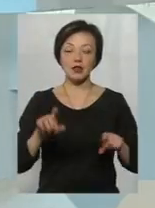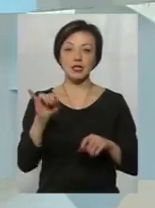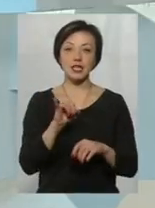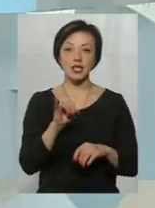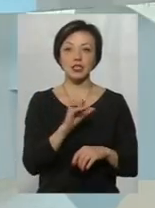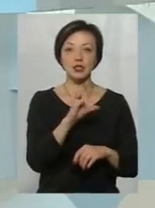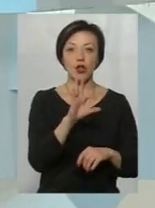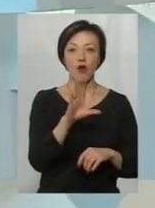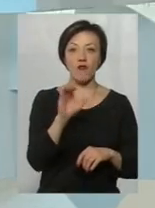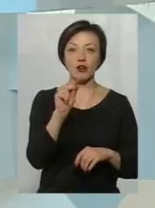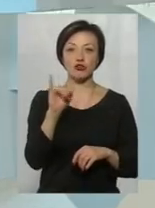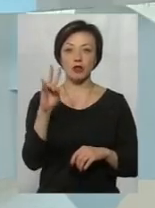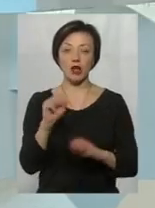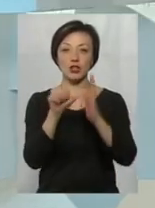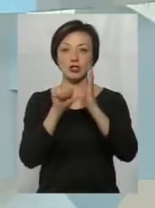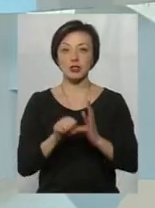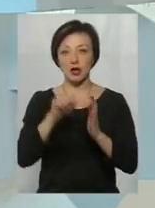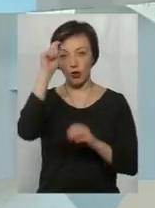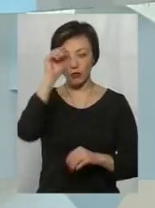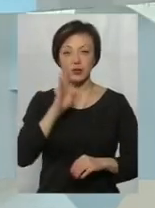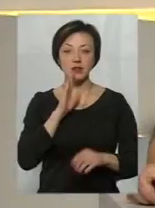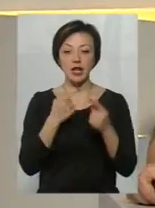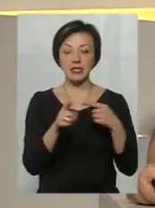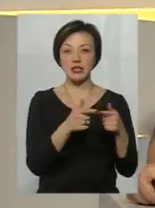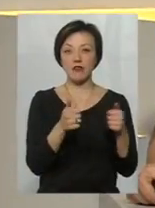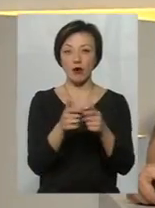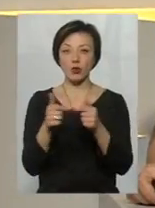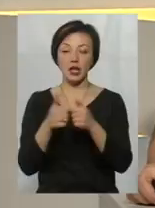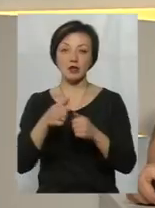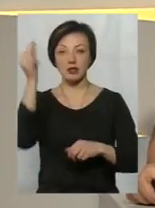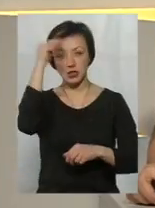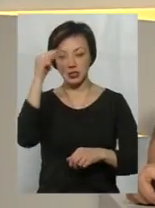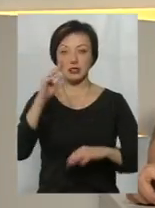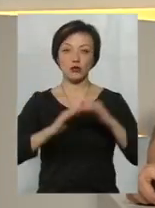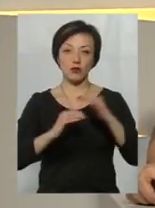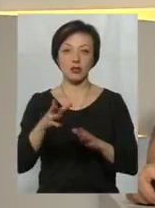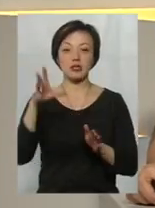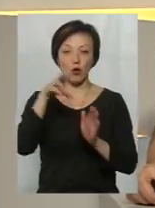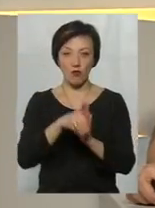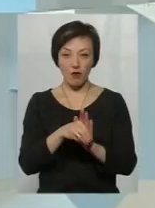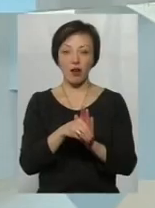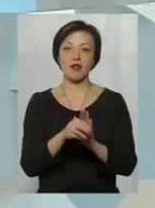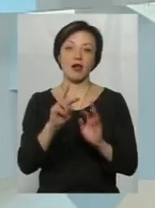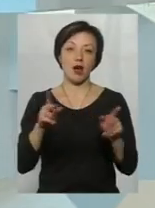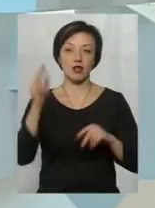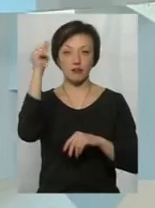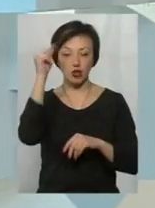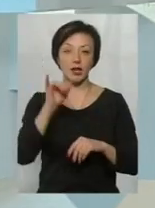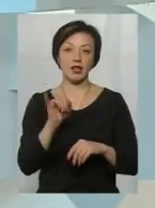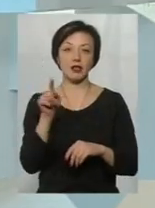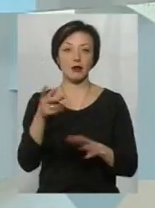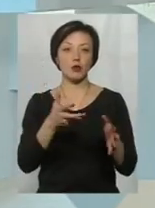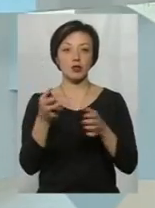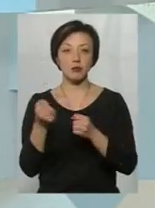із Словаччини протягом семестру, дівчина і хлопець на різних факультетах проходили стажування, їм це зарахували, їхні кредити як навчання, і вони там